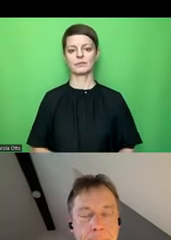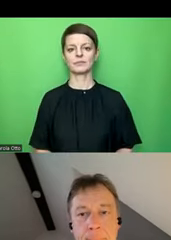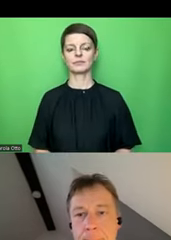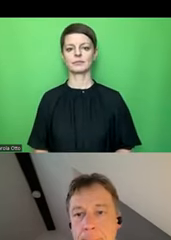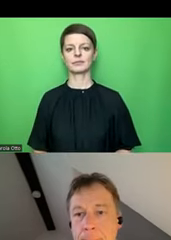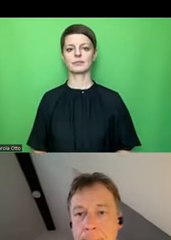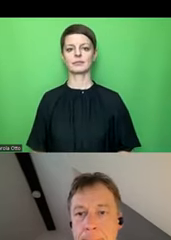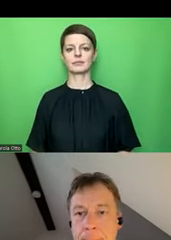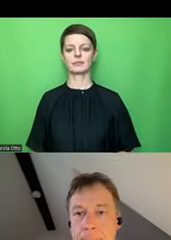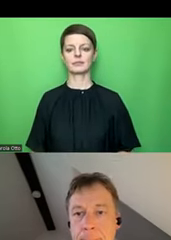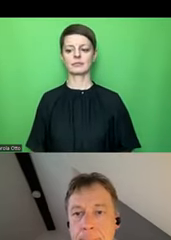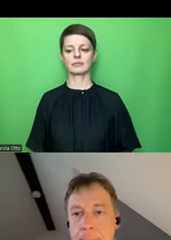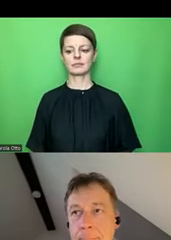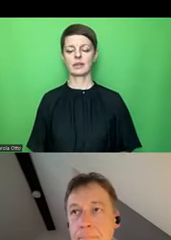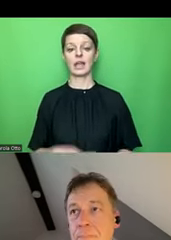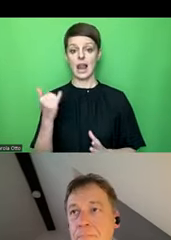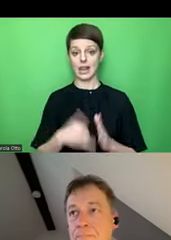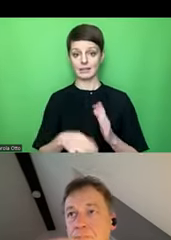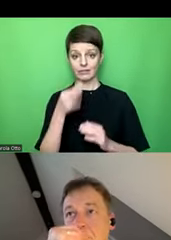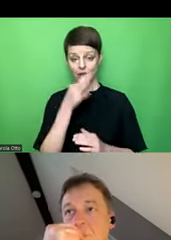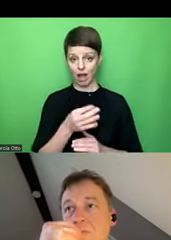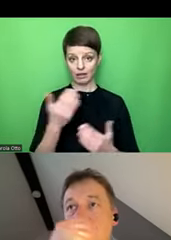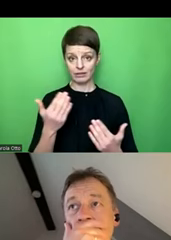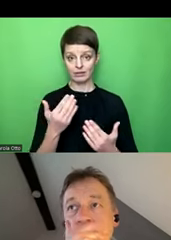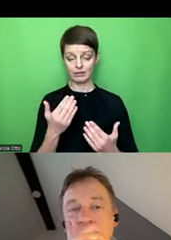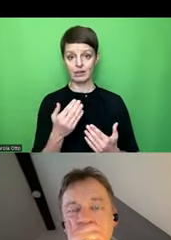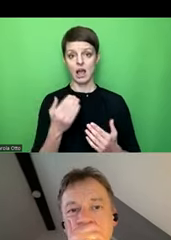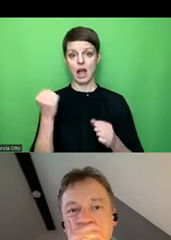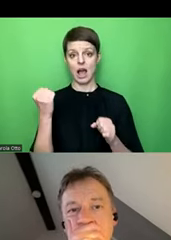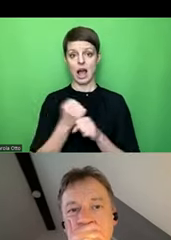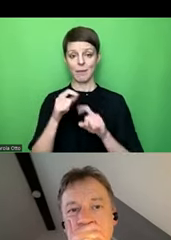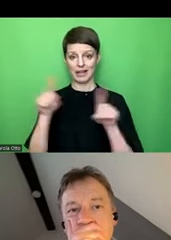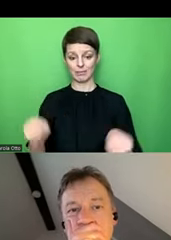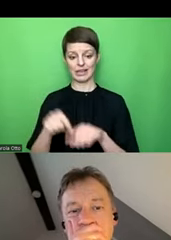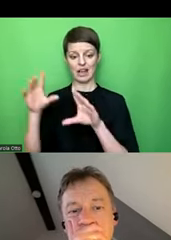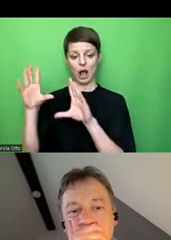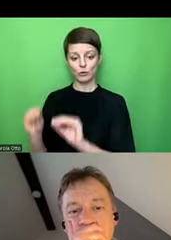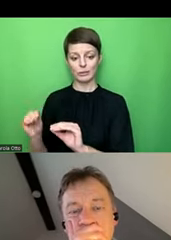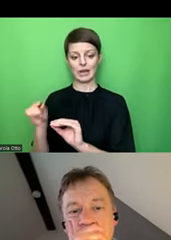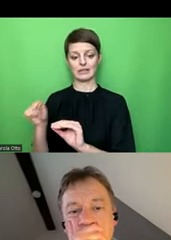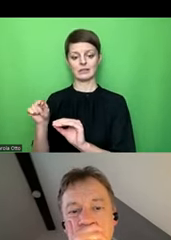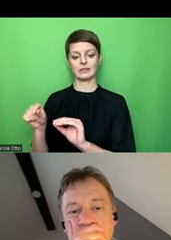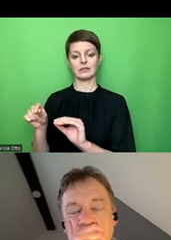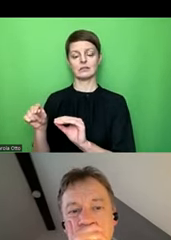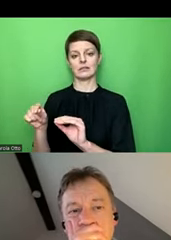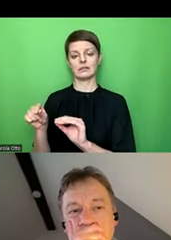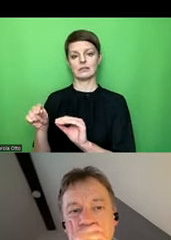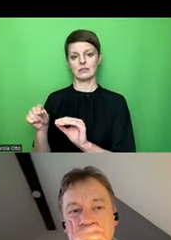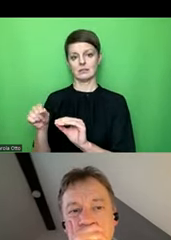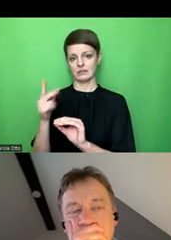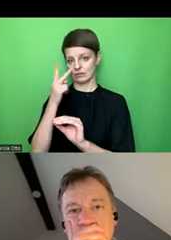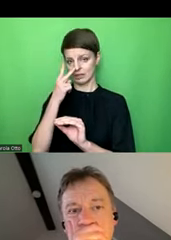Gut, dann vielleicht noch als letzte Frage, sind ausgeblendete Arbeitsblätter barrierefrei? Funktioniert Power